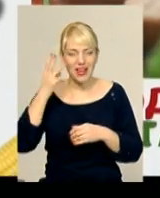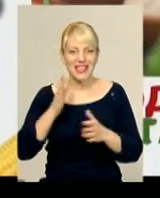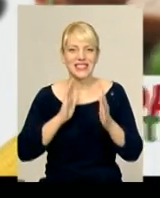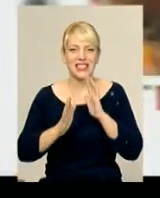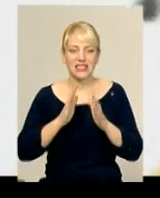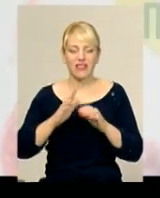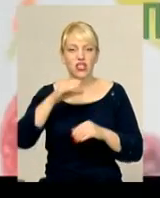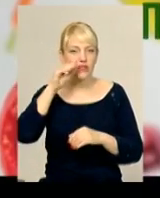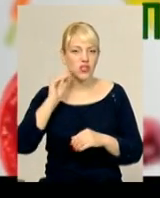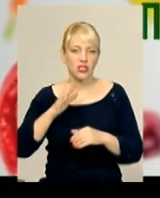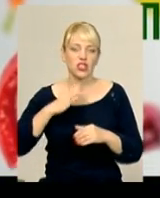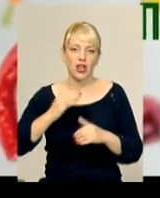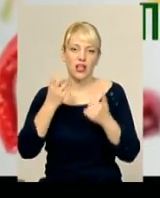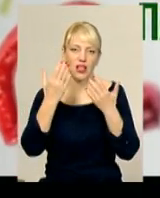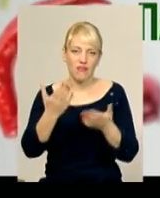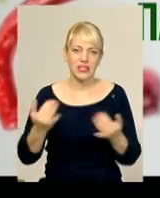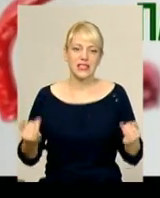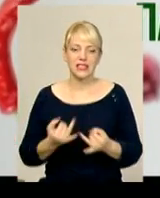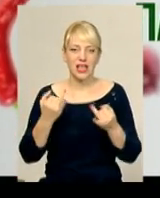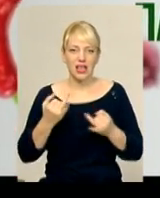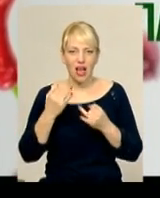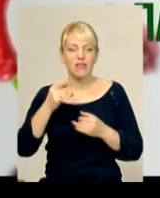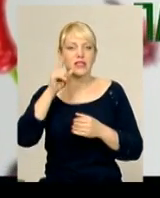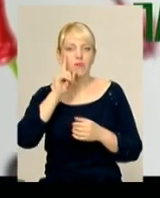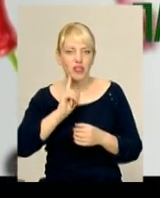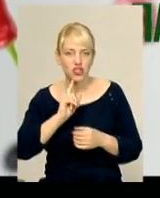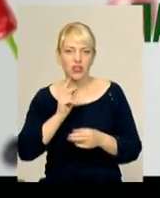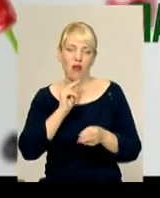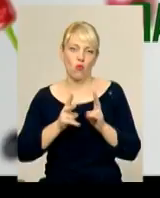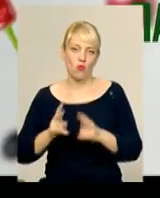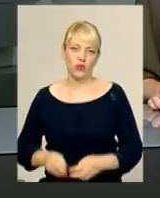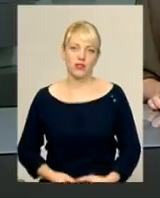Тараса Шевченка на вас чекатиме смачна подільська кухня та багато розваг.